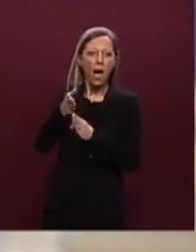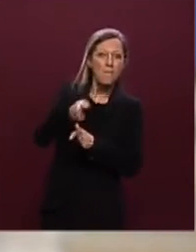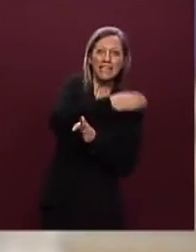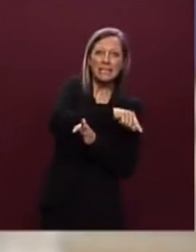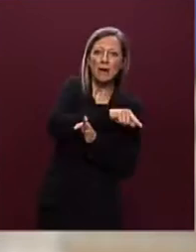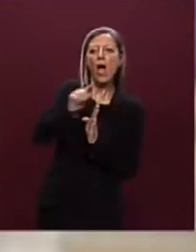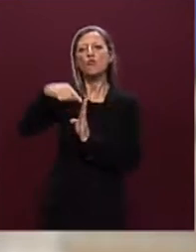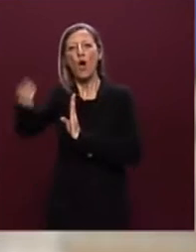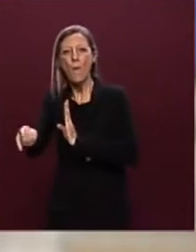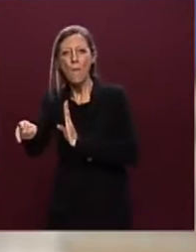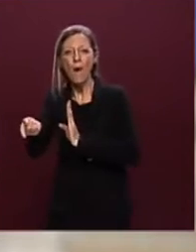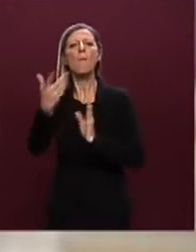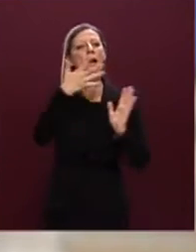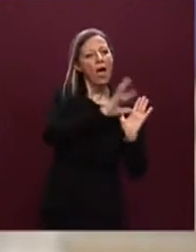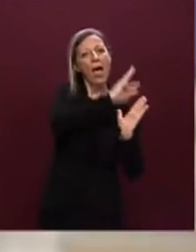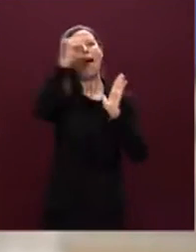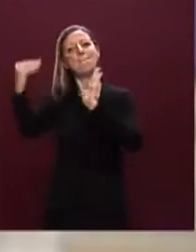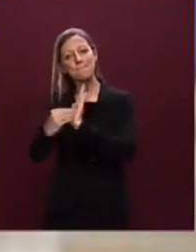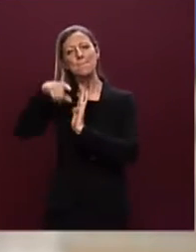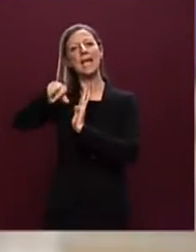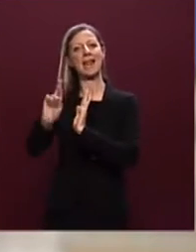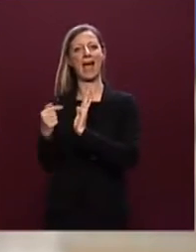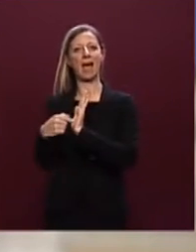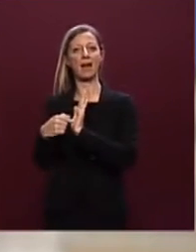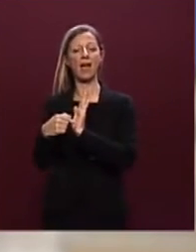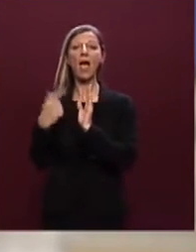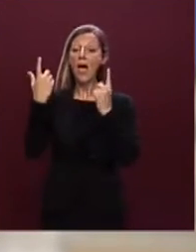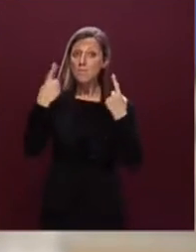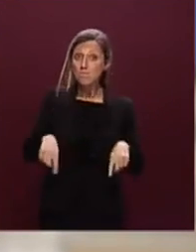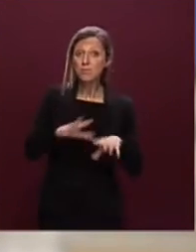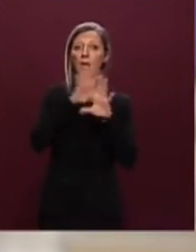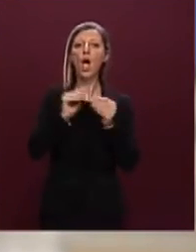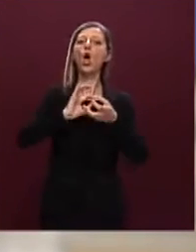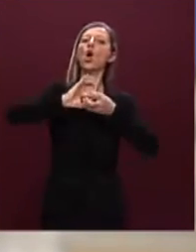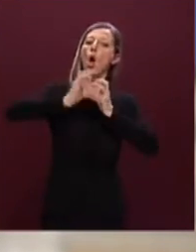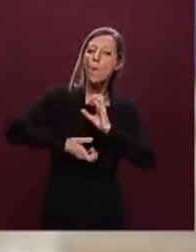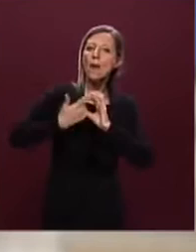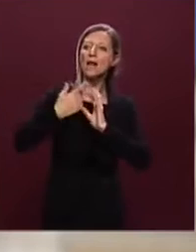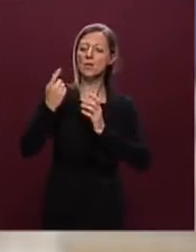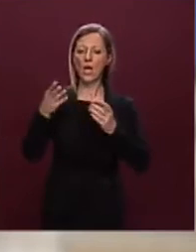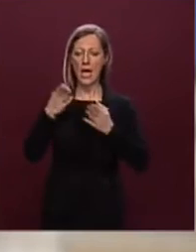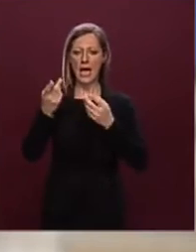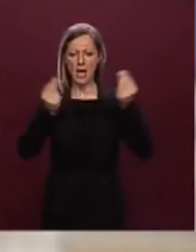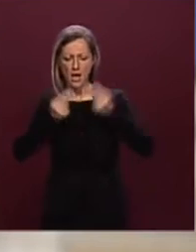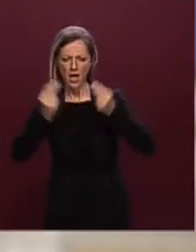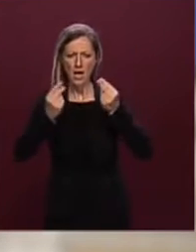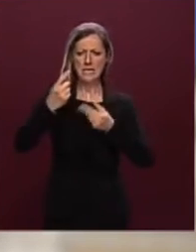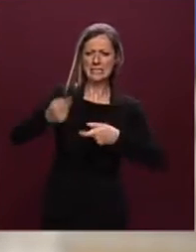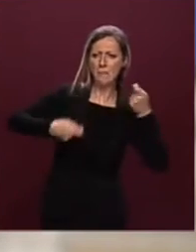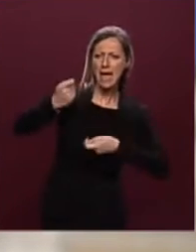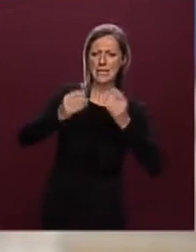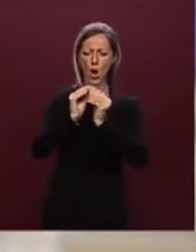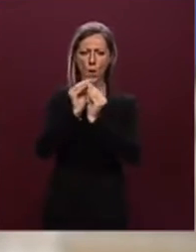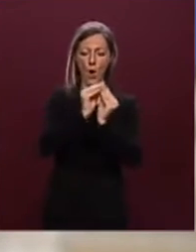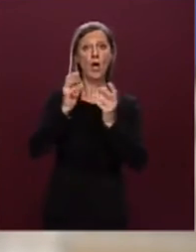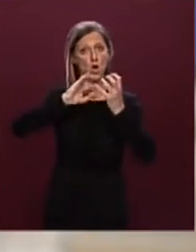stati inseriti nel piano nazionale di ripresa e resilienza rendendo complesso il percorso di spese e di rendicontazione e immaginando